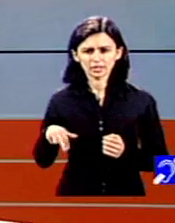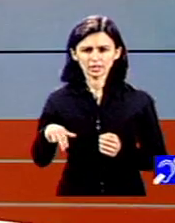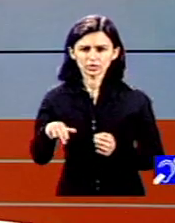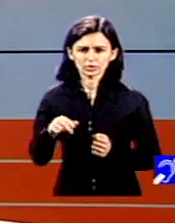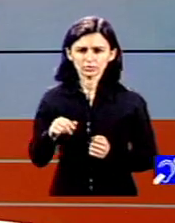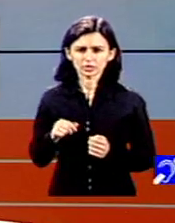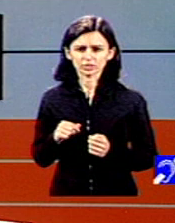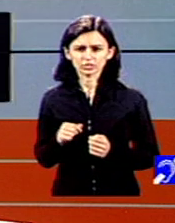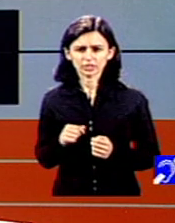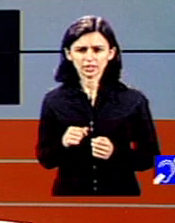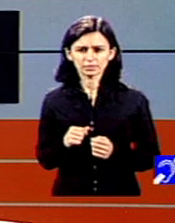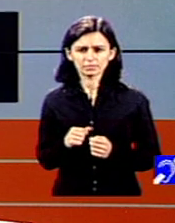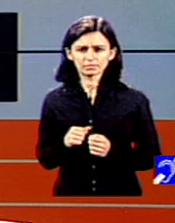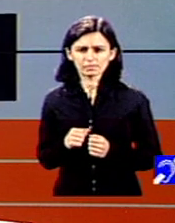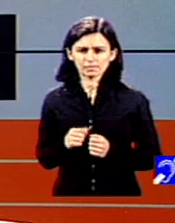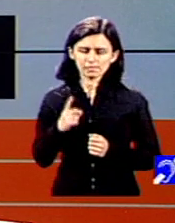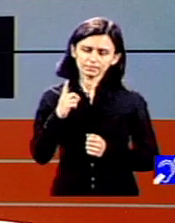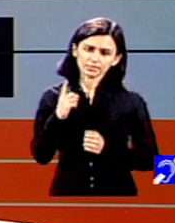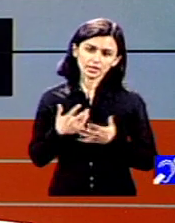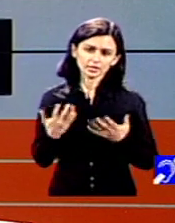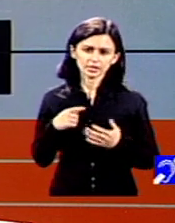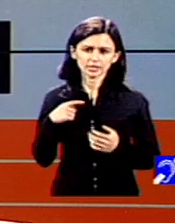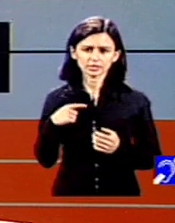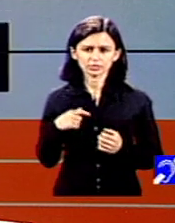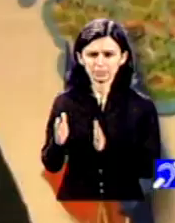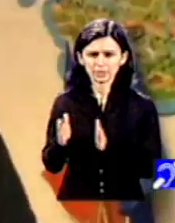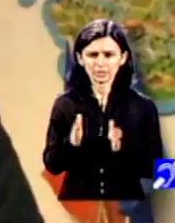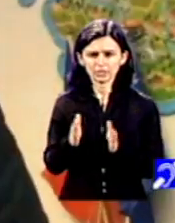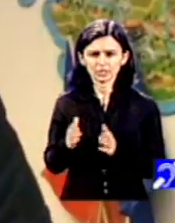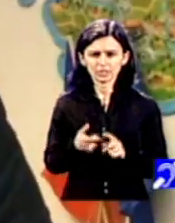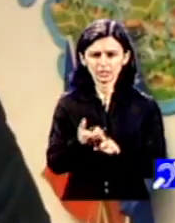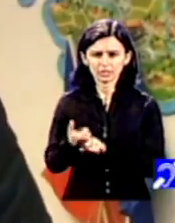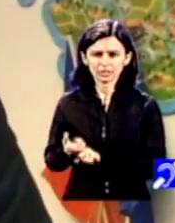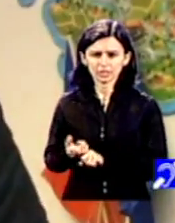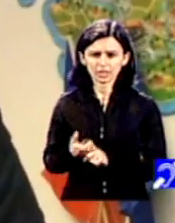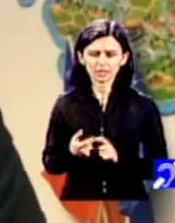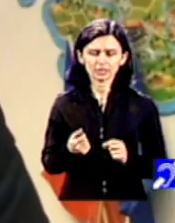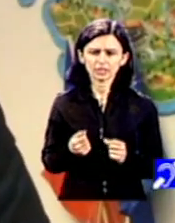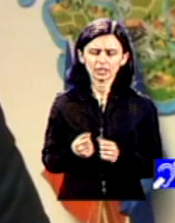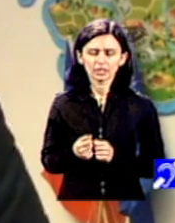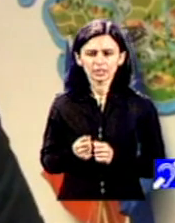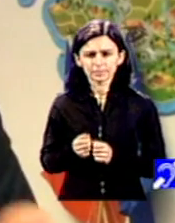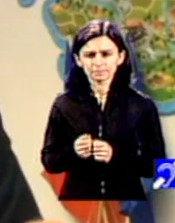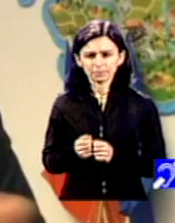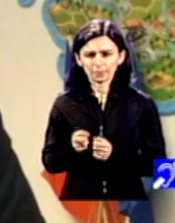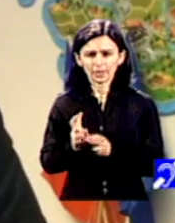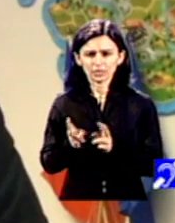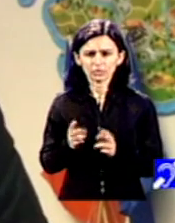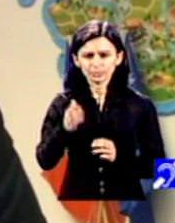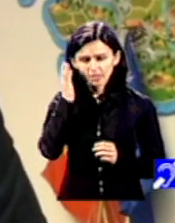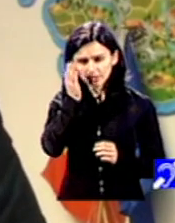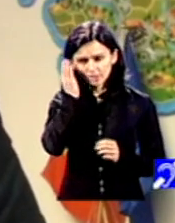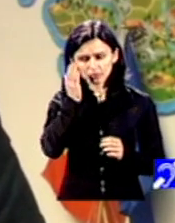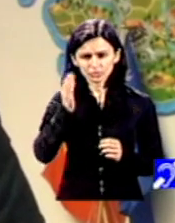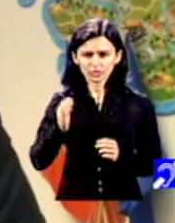în ceea ce privește modul în care școala online